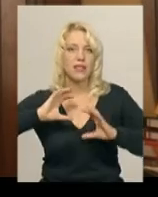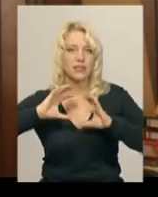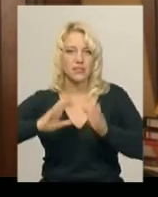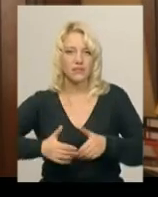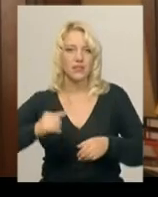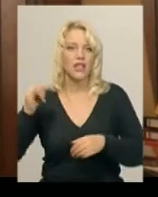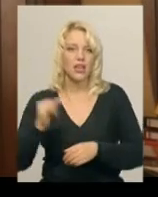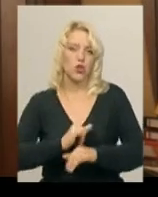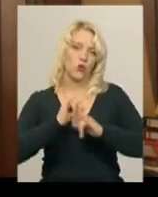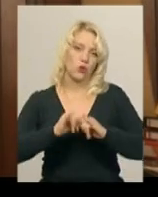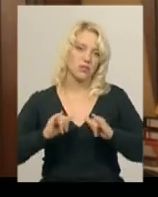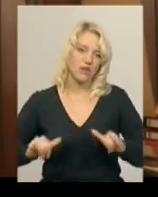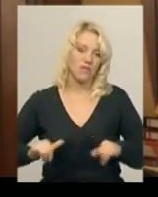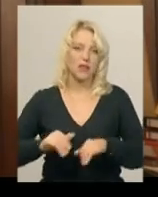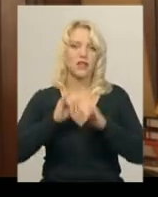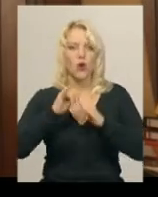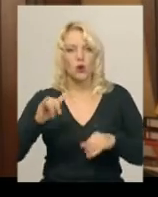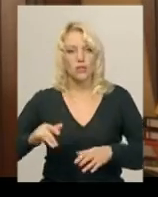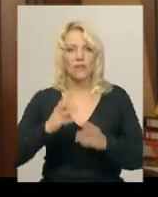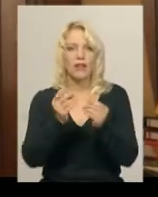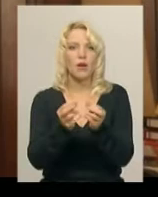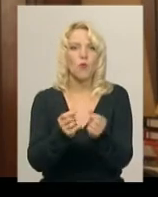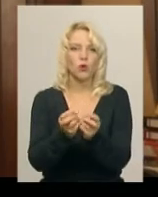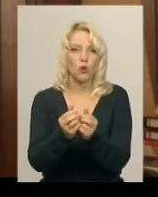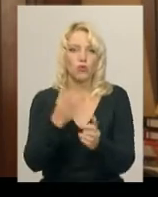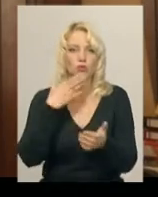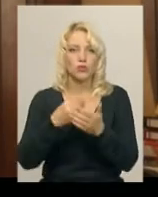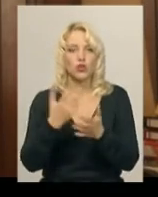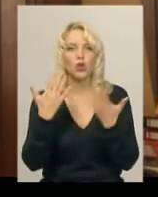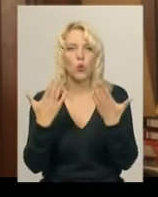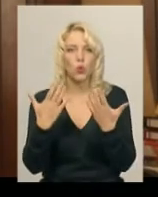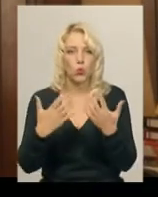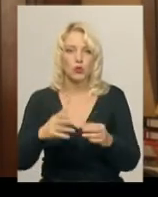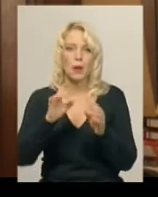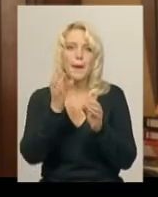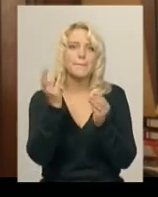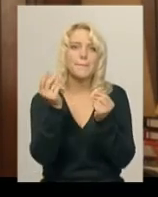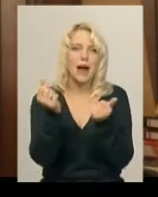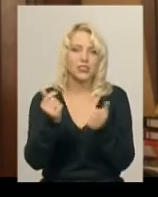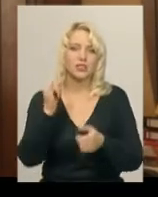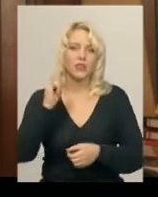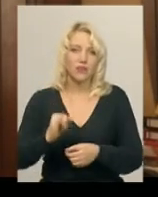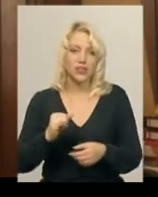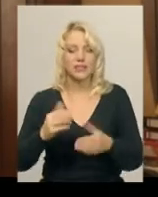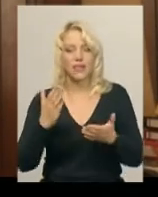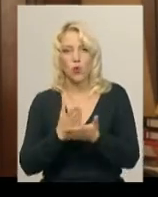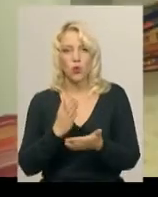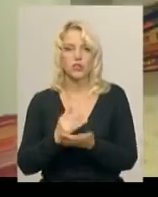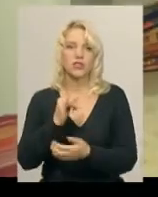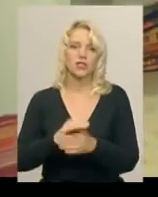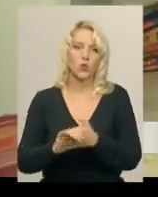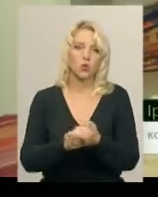і розвиватися, і розвивати моторику своїх ручок і пальчиків, і знаходитися в суспільстві.